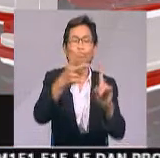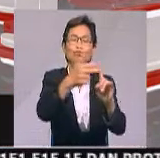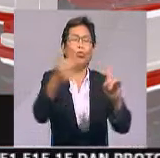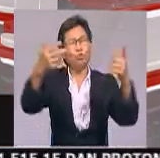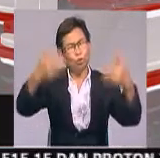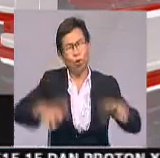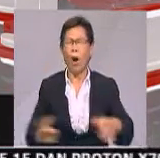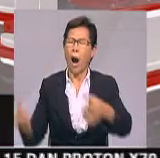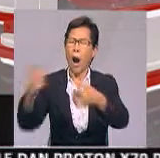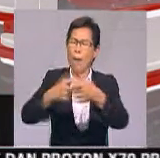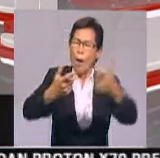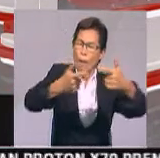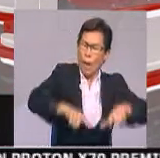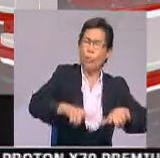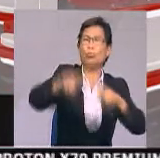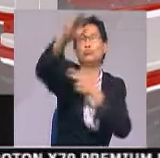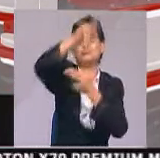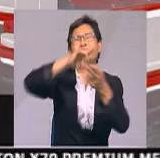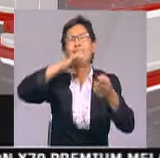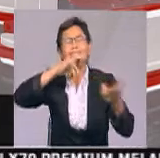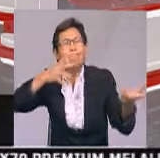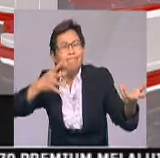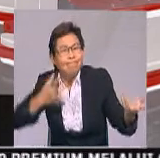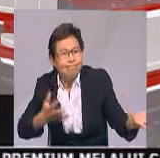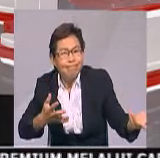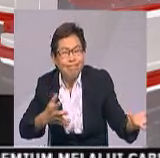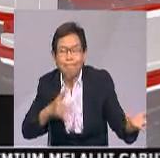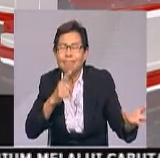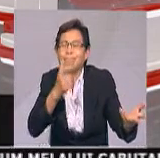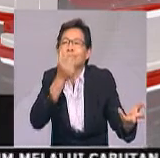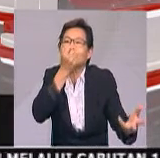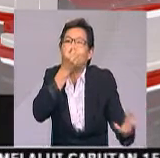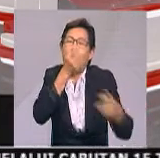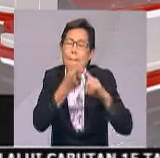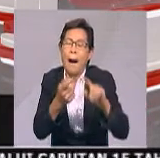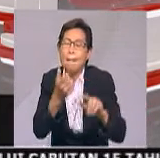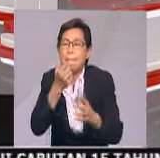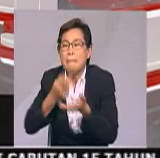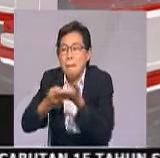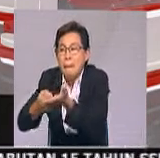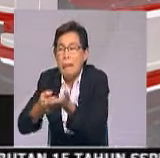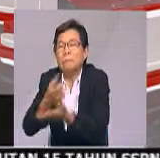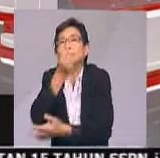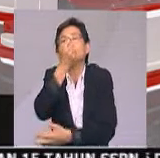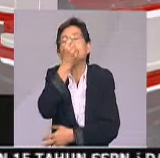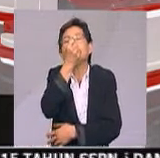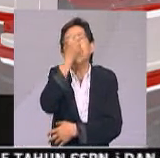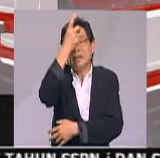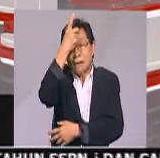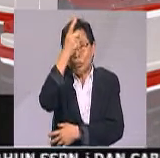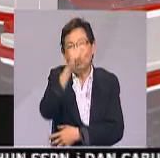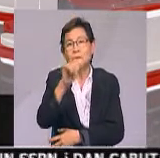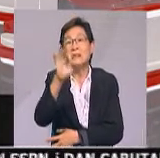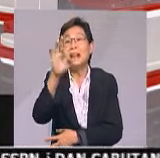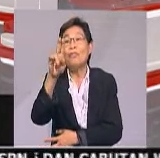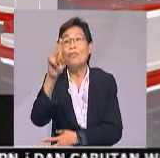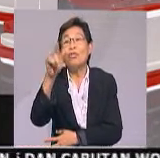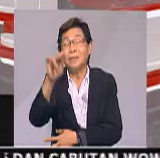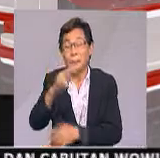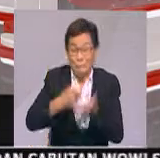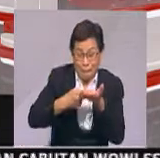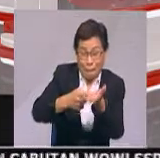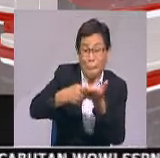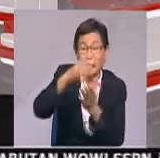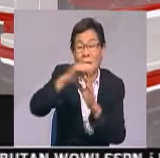mengenai fenomena jerebu. Beliau bagaimanapun tidak menjelaskan tentang perbincangan itu. Menurut Dato' Saifuddin, perbincangan dan